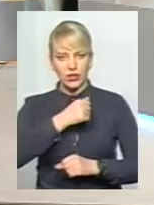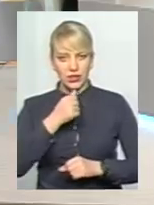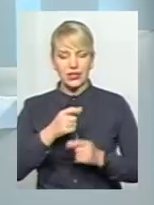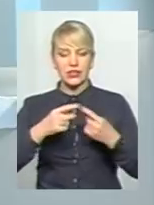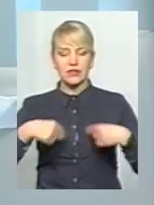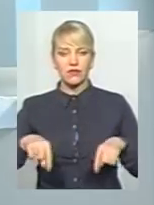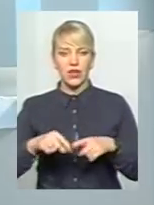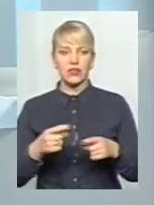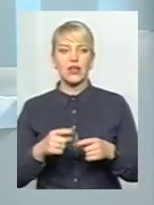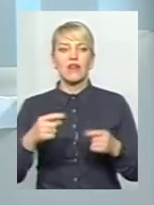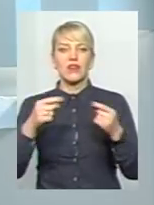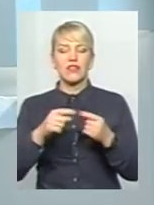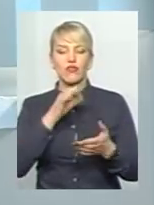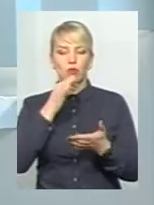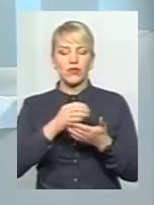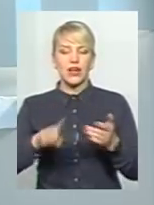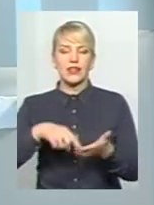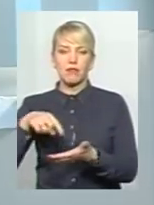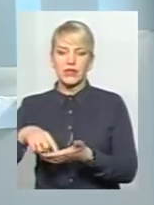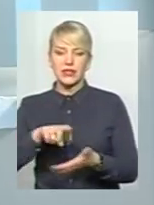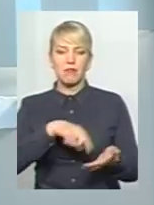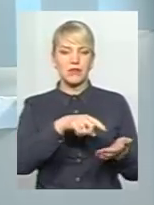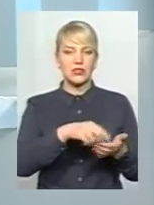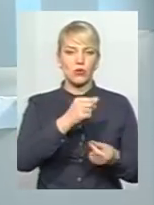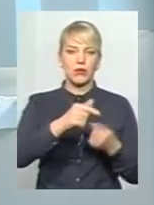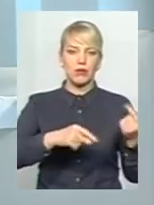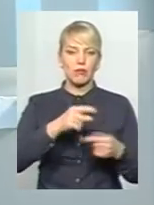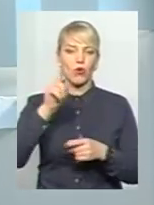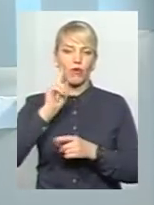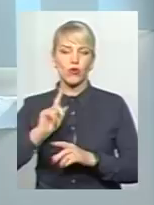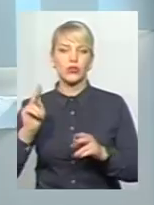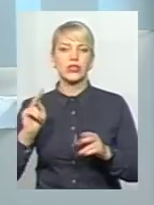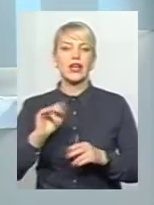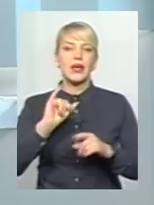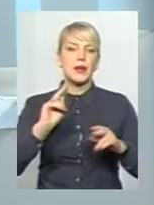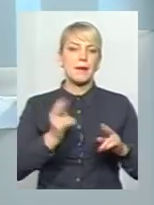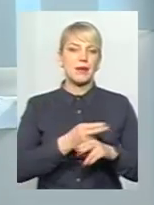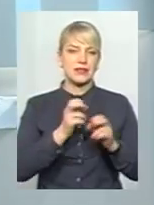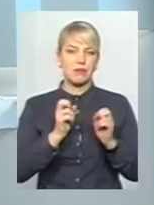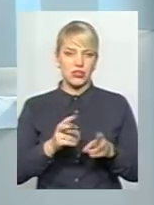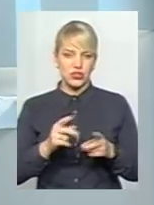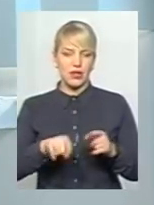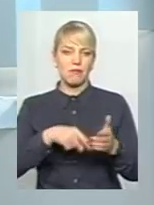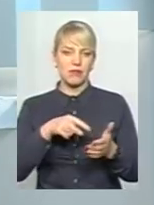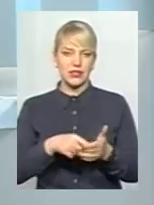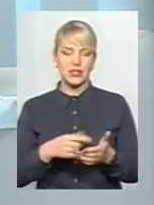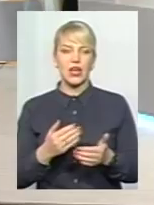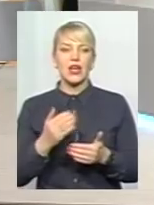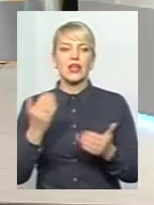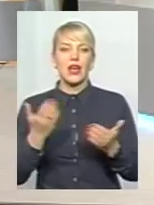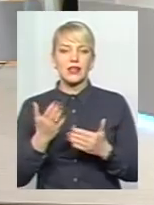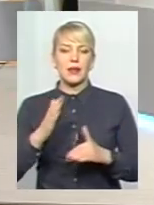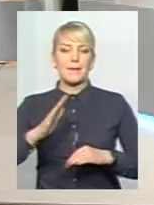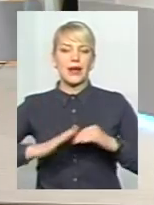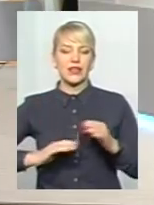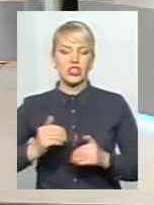відповідальне місто, місто-підприємець і комфортне та безпечне місто. От стосовно останнього, які практичні кроки вже почали